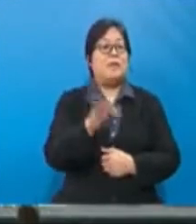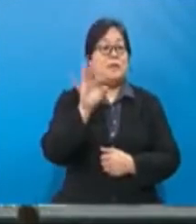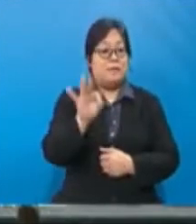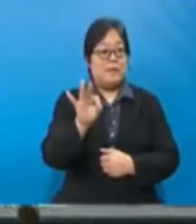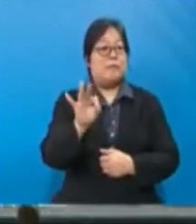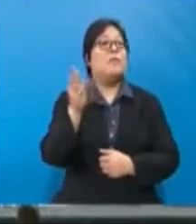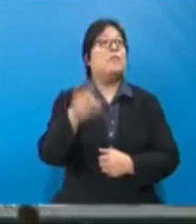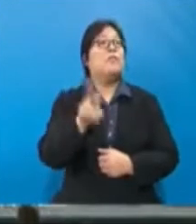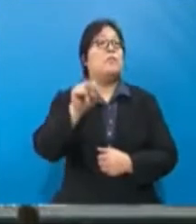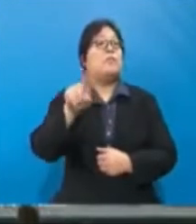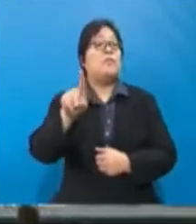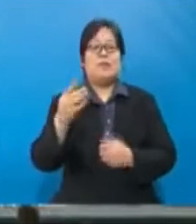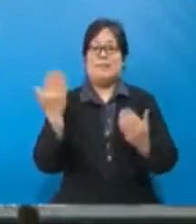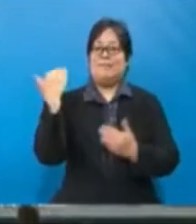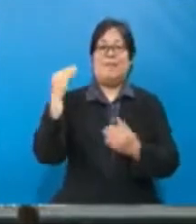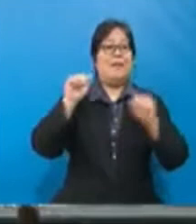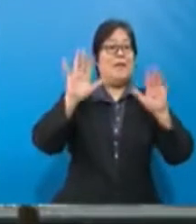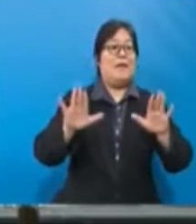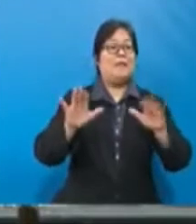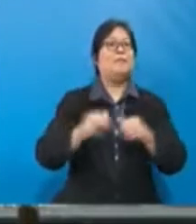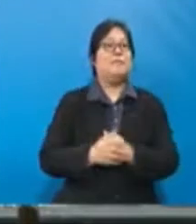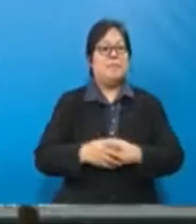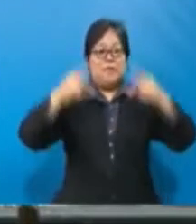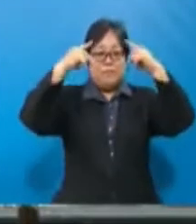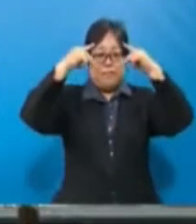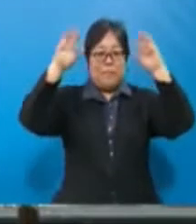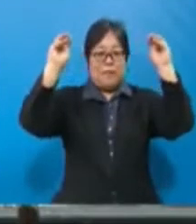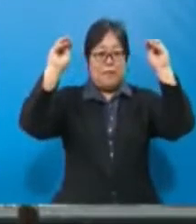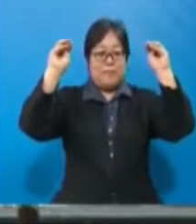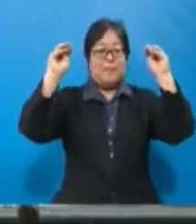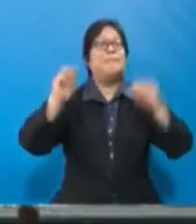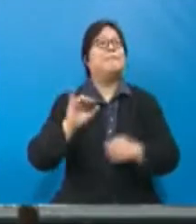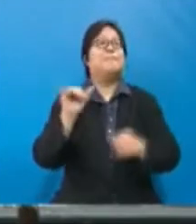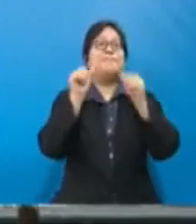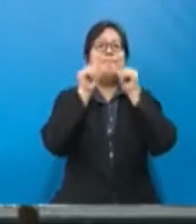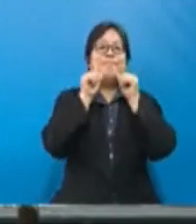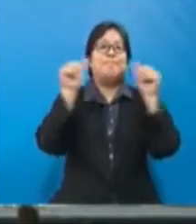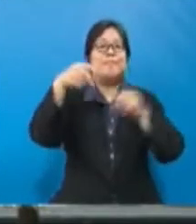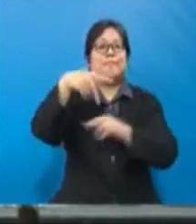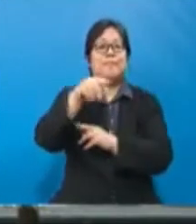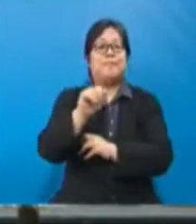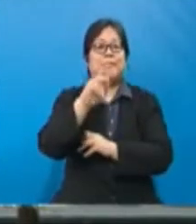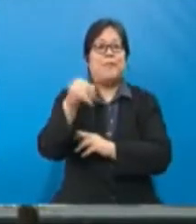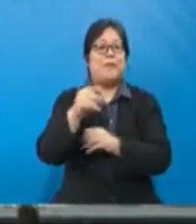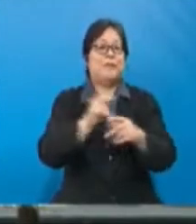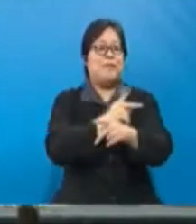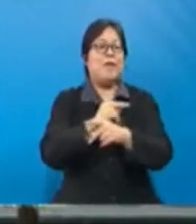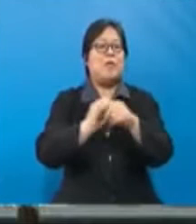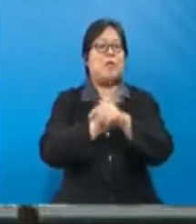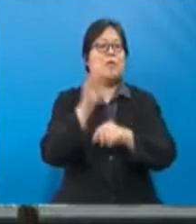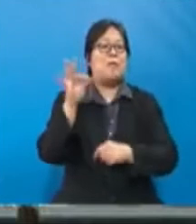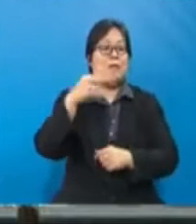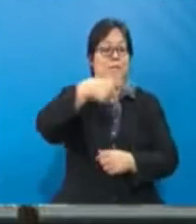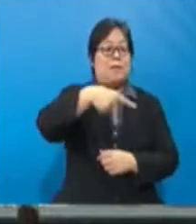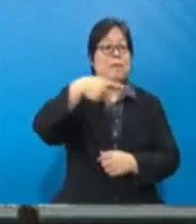September 2021, ahad lepas, Yang Amat Berhormat, Perdana Menteri, turut mengumumkan paket penjagaan COVID